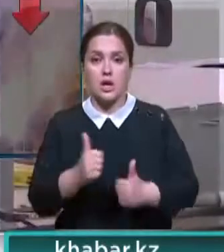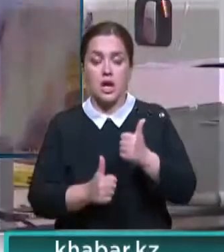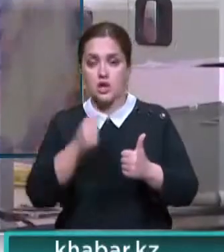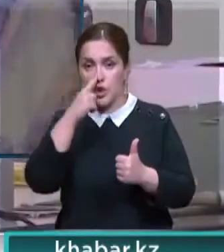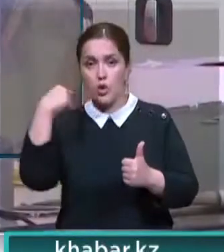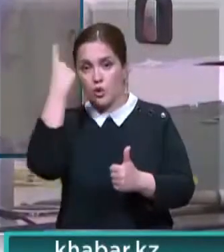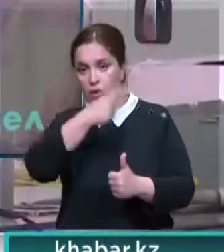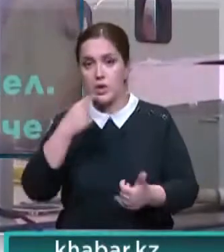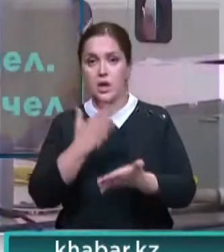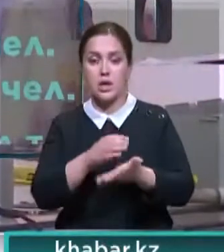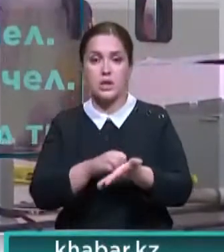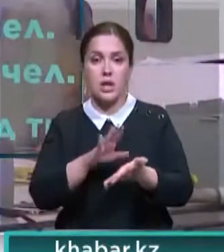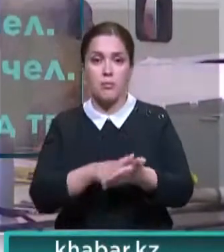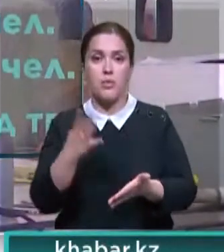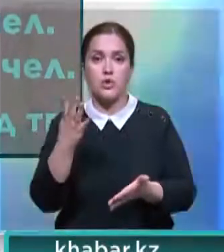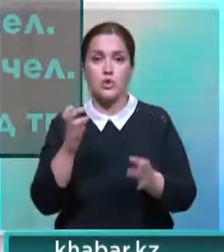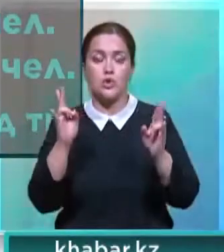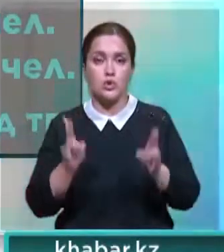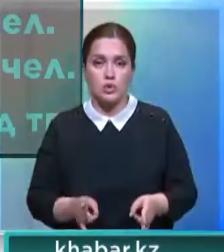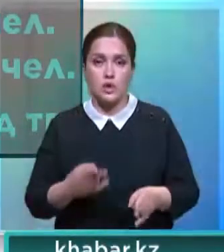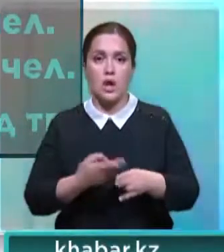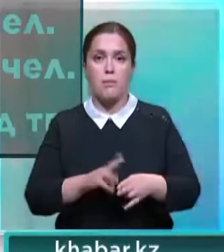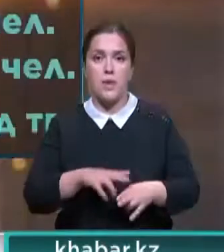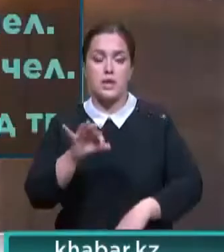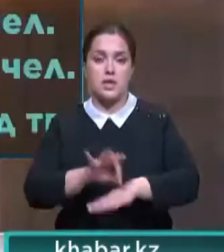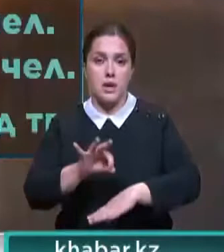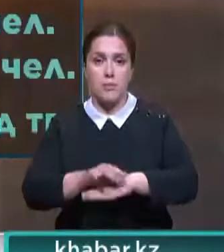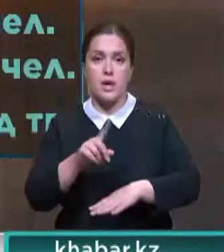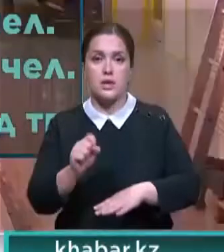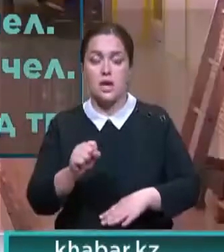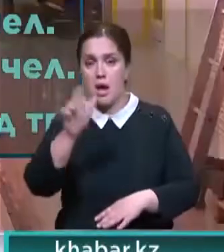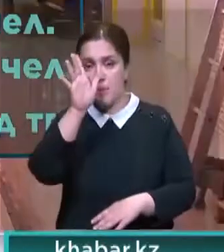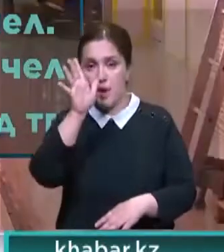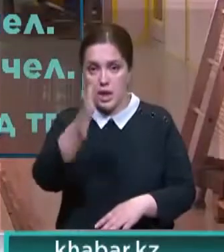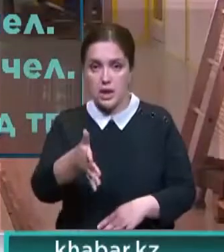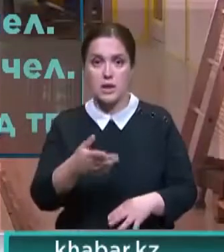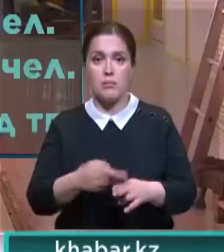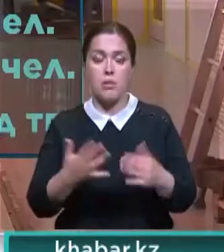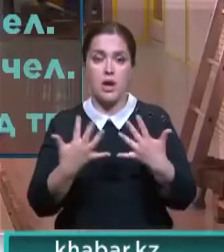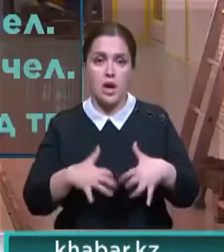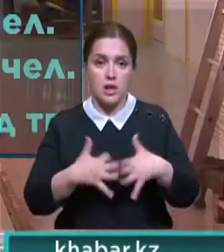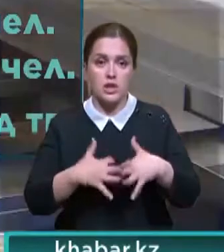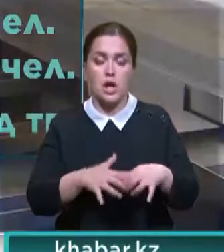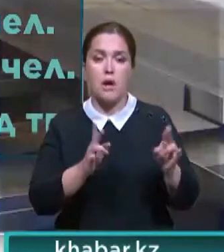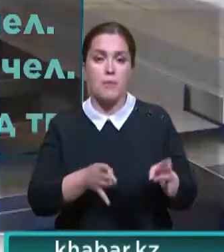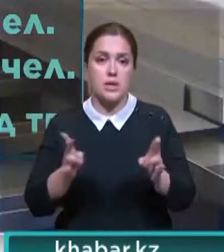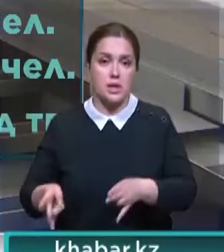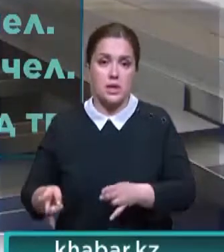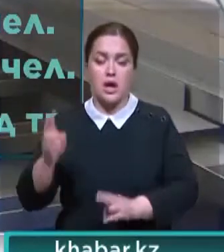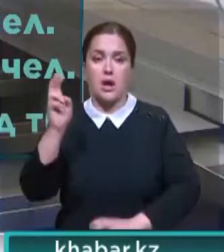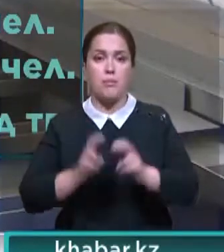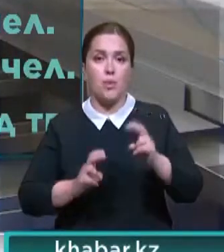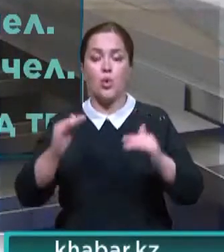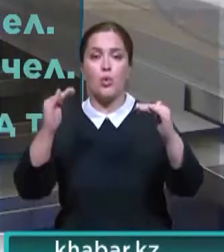регистрируется более 400 случаев профзаболевания. За последние пять лет количество пострадавших на производстве